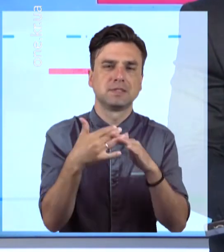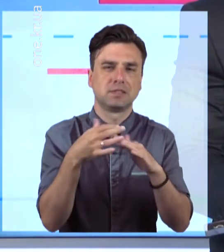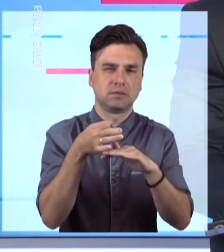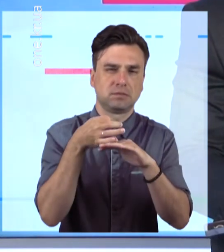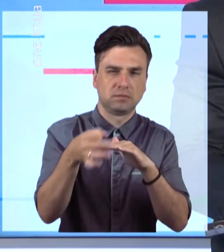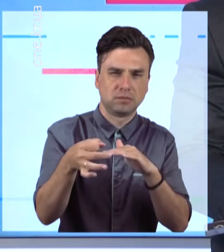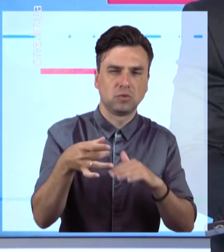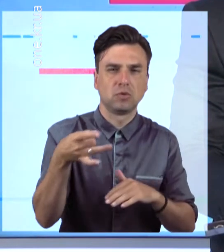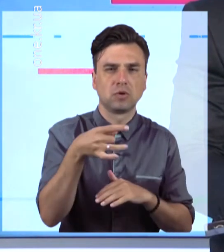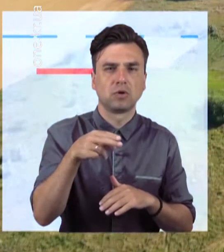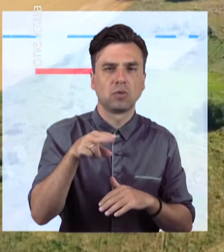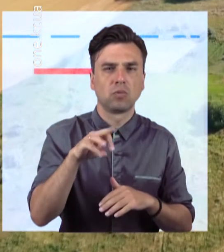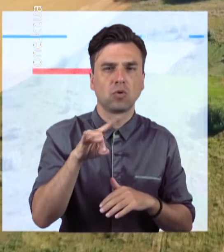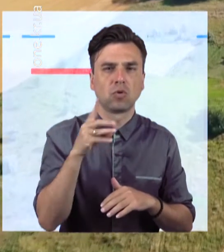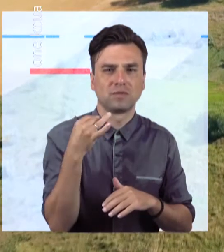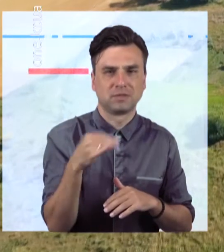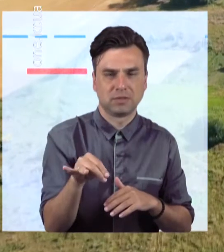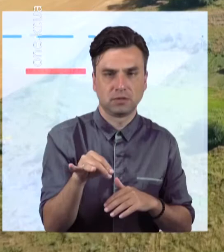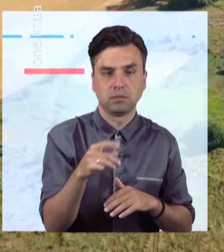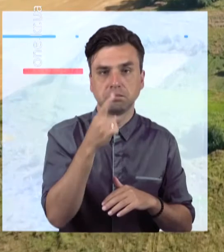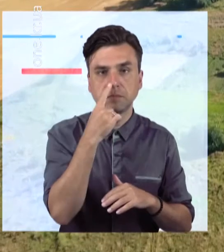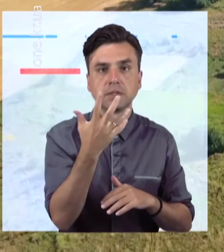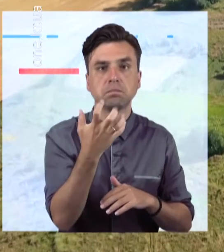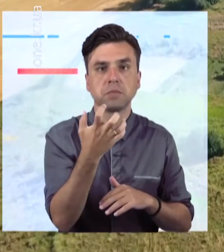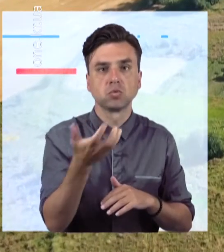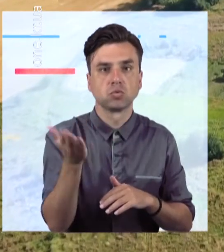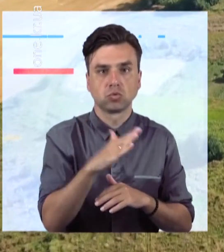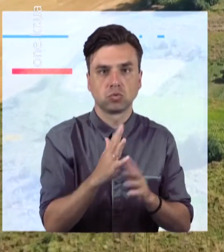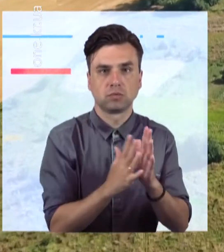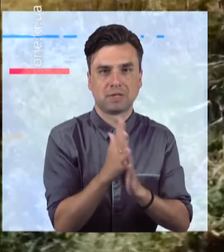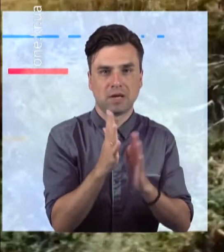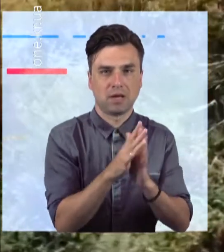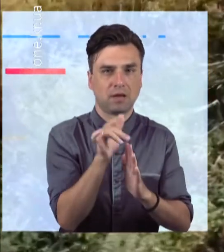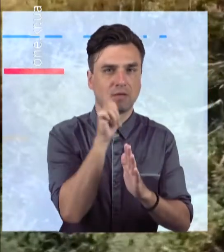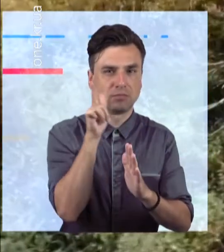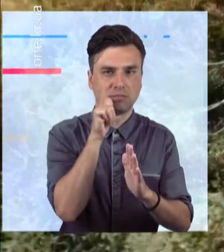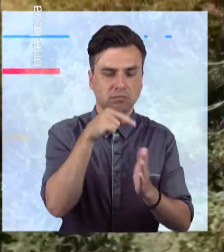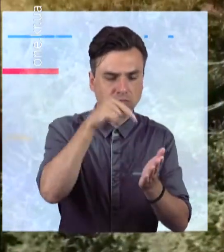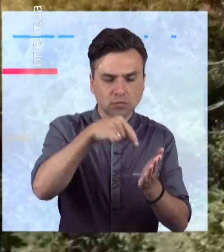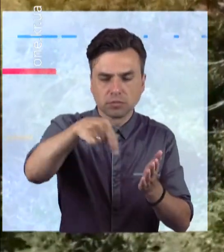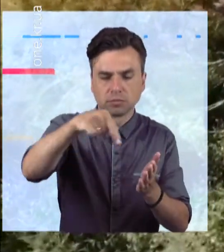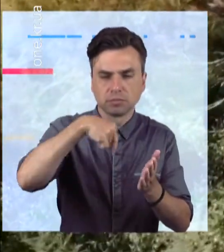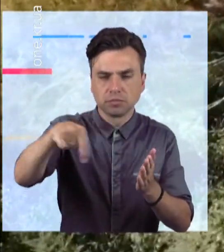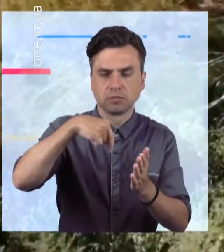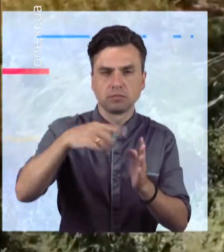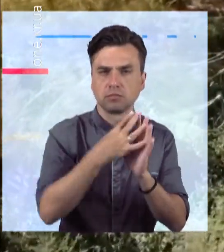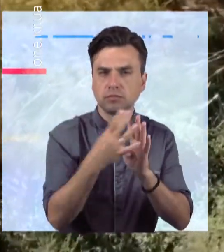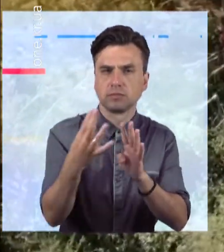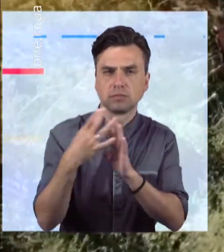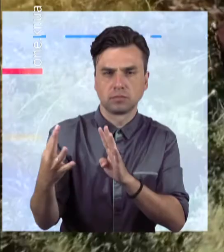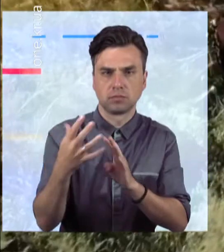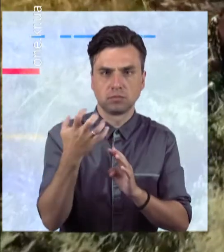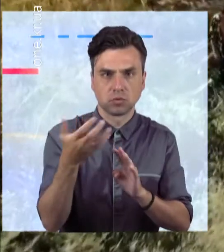поліцейські виявили та викорчували близько 500 кощів нарковмісних рослин. Як з'ясували поліцейські кримінальної